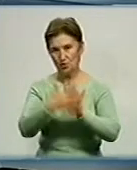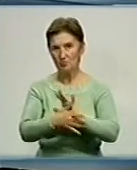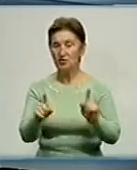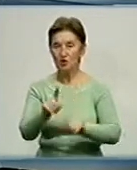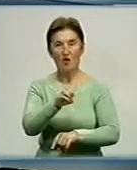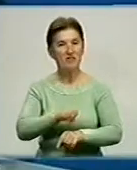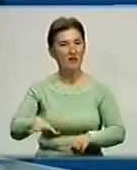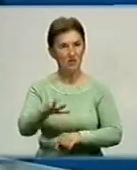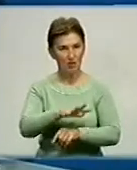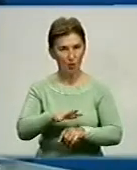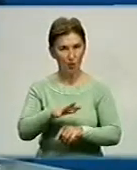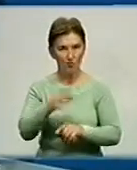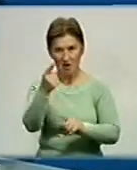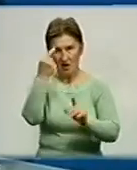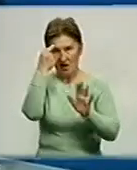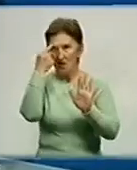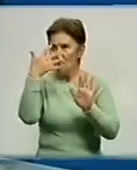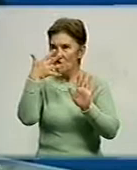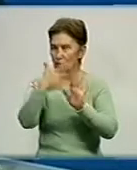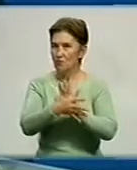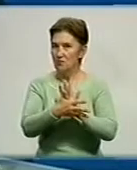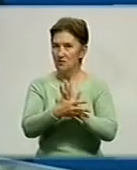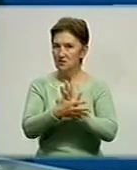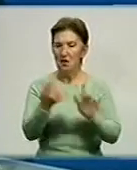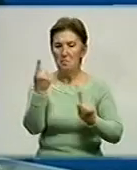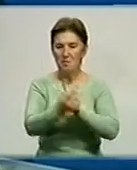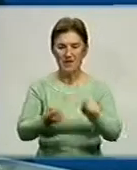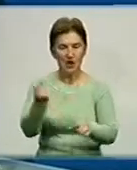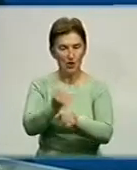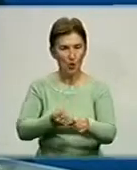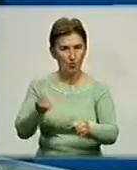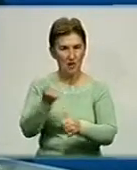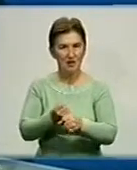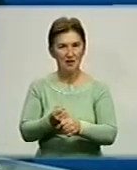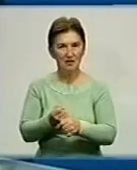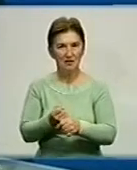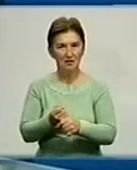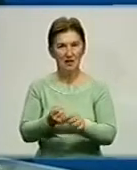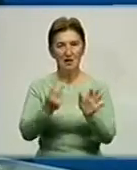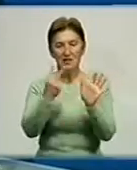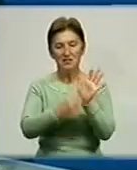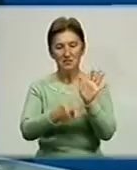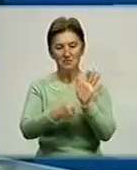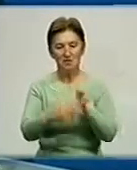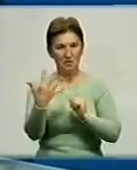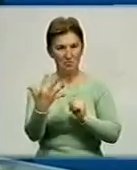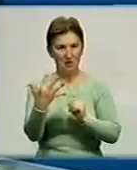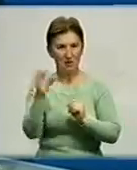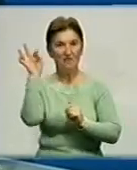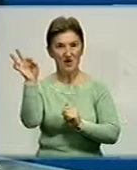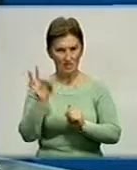на сьогодні, вдуматися в ці цифри, переробляє 75%